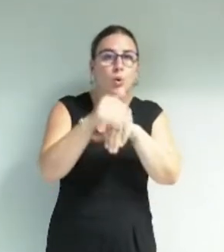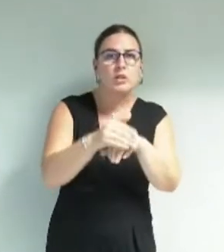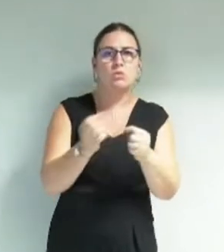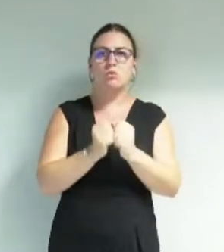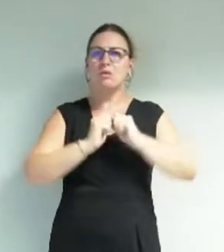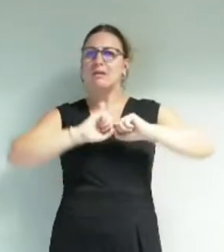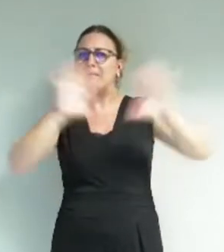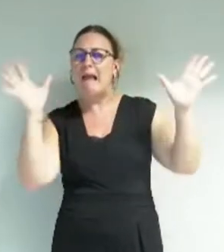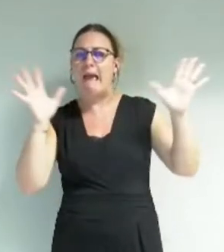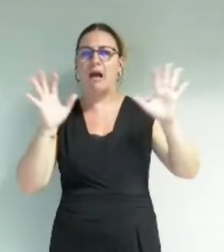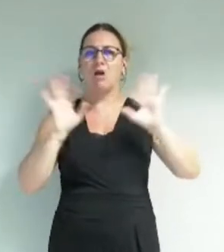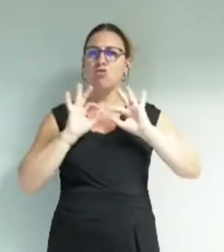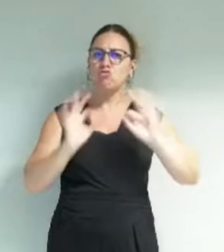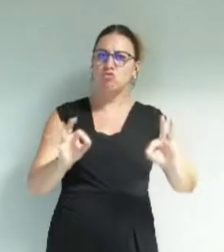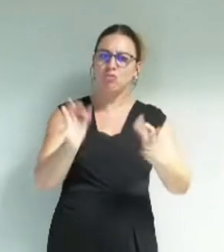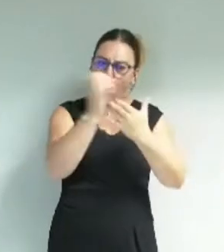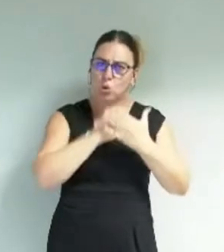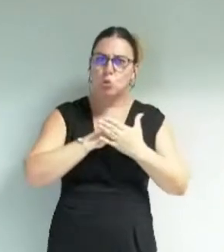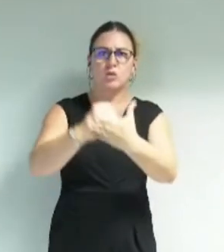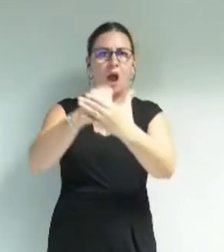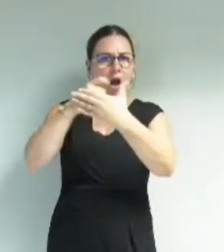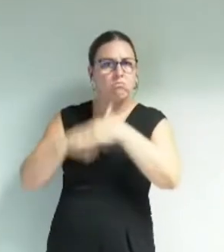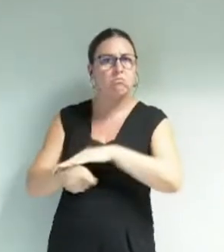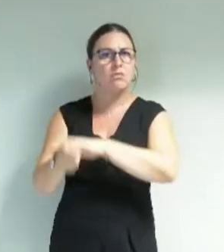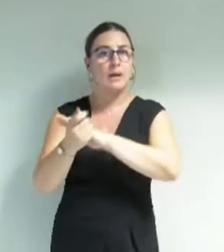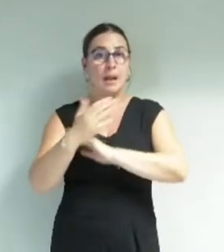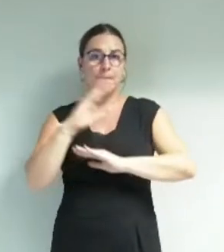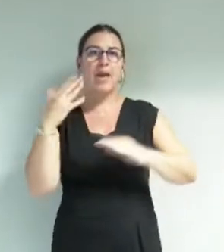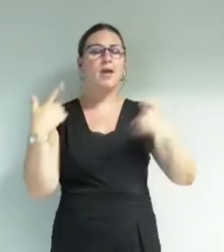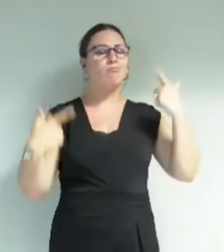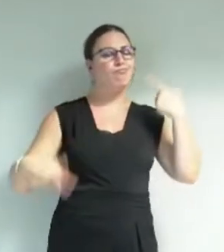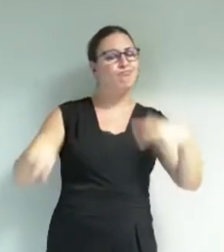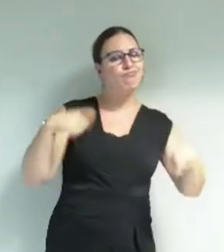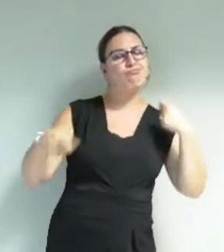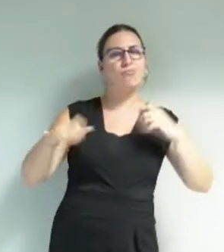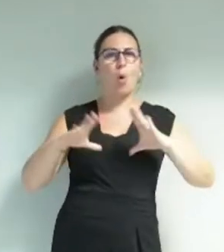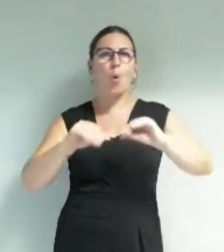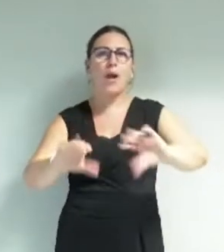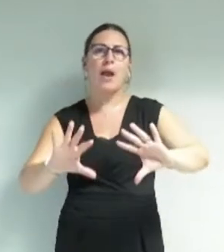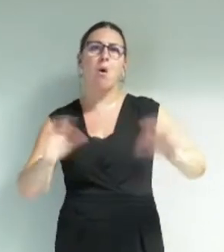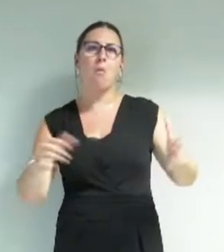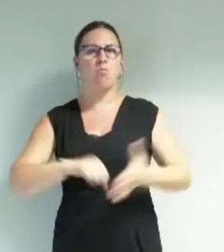clairs, transparents, soutenants et pour autant trouver de la souplesse dans leur application.